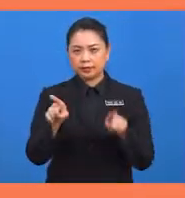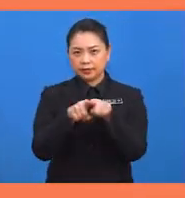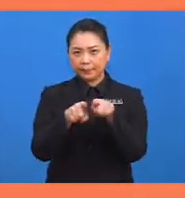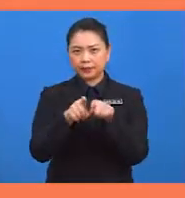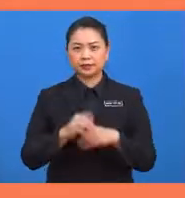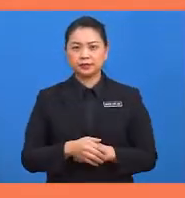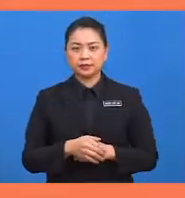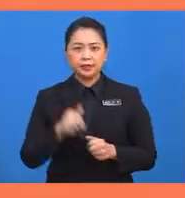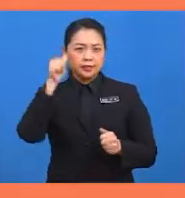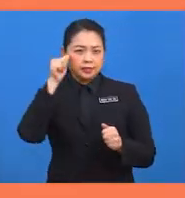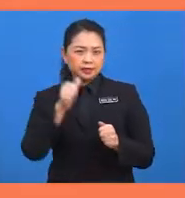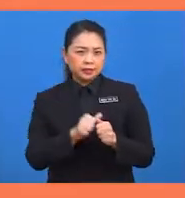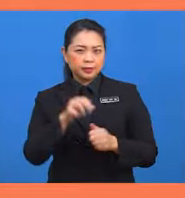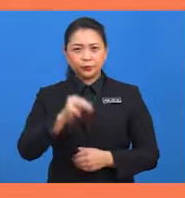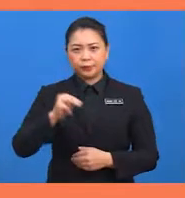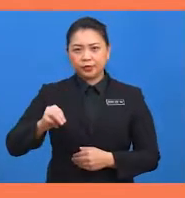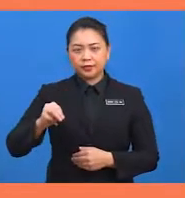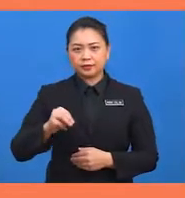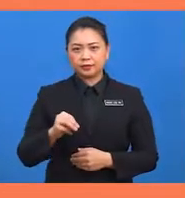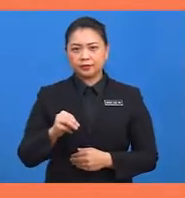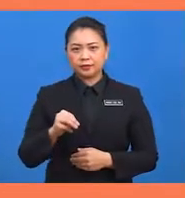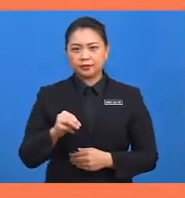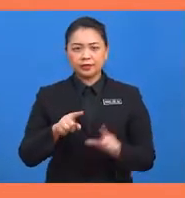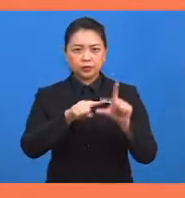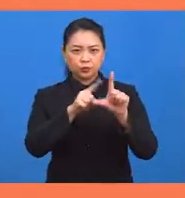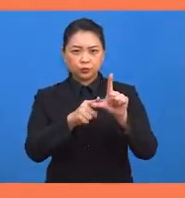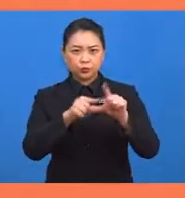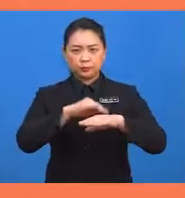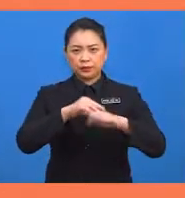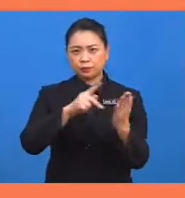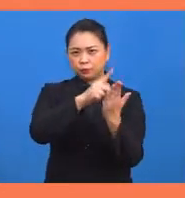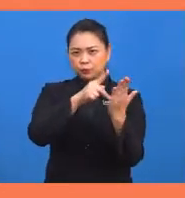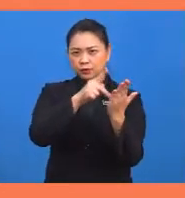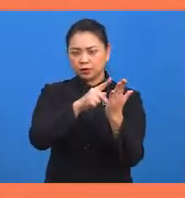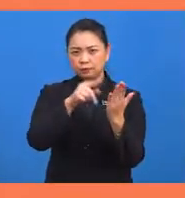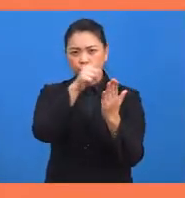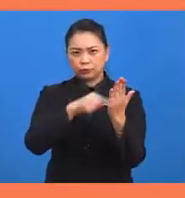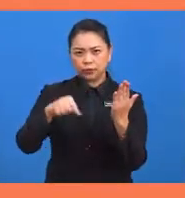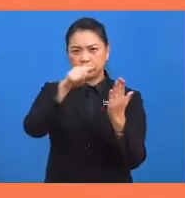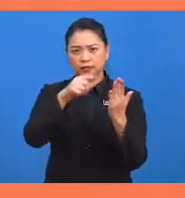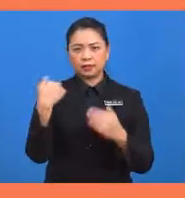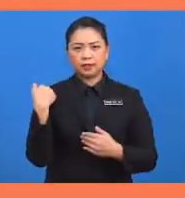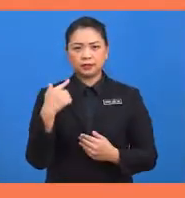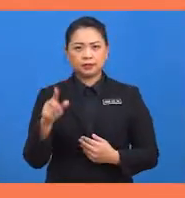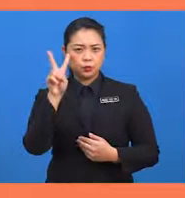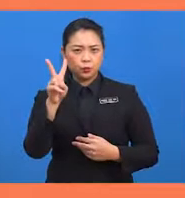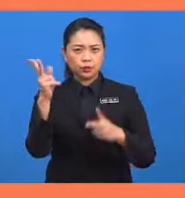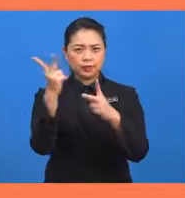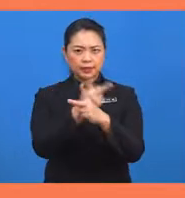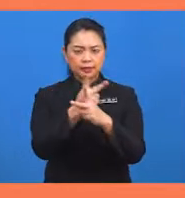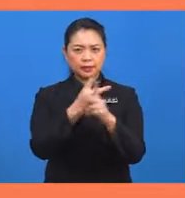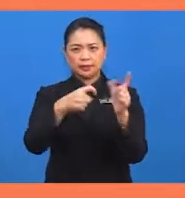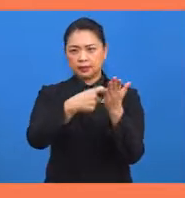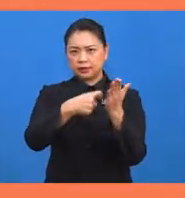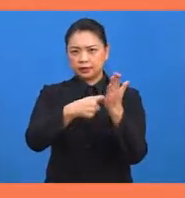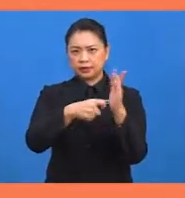Ingatkah lagi murid-murid yang sudut pada pusat bulatan adalah dua kali nilai